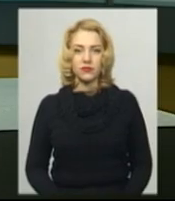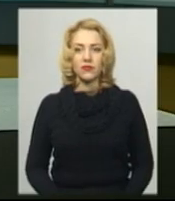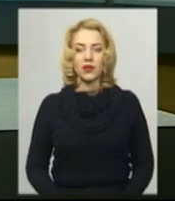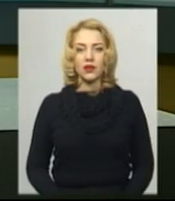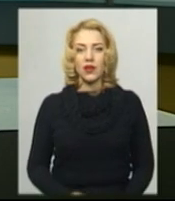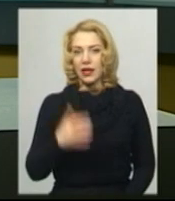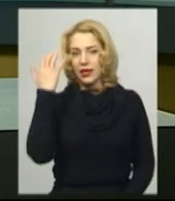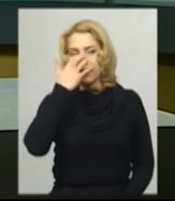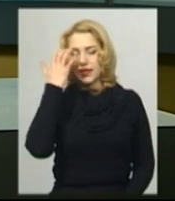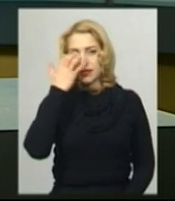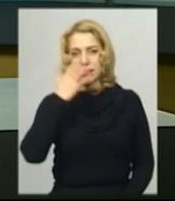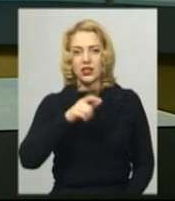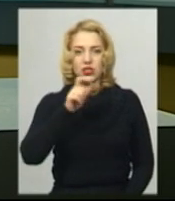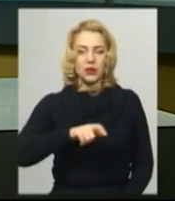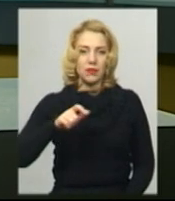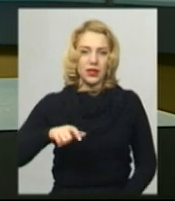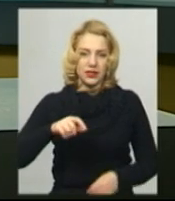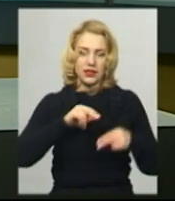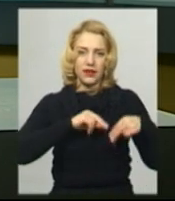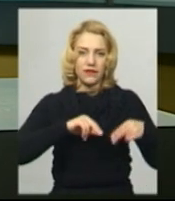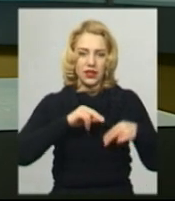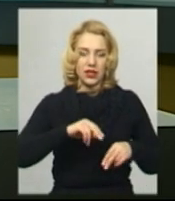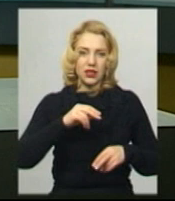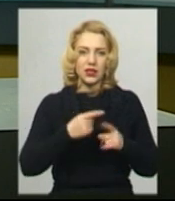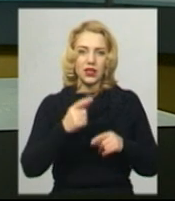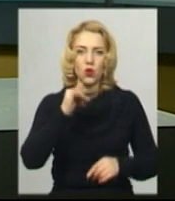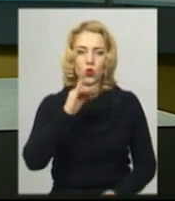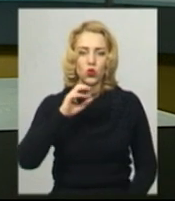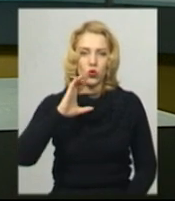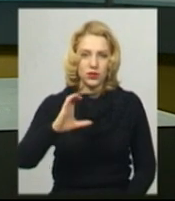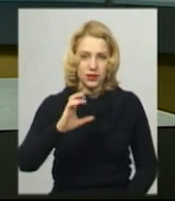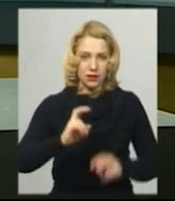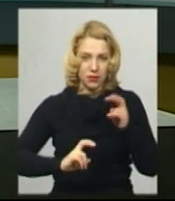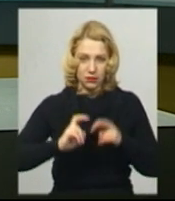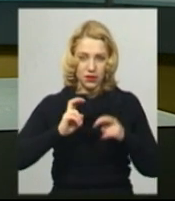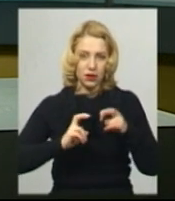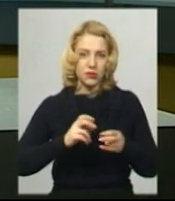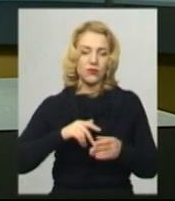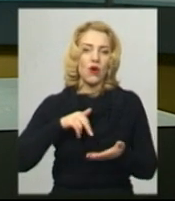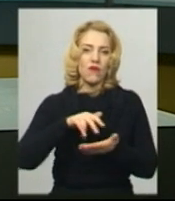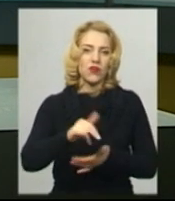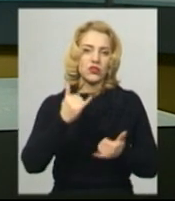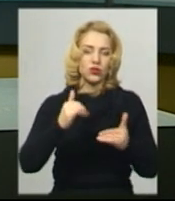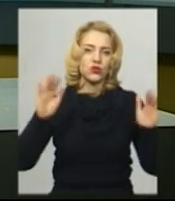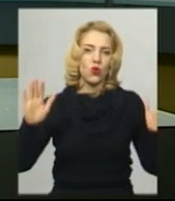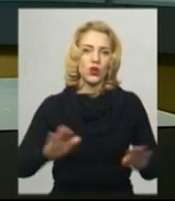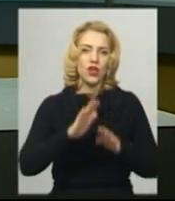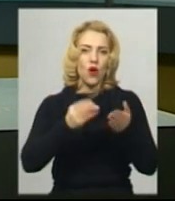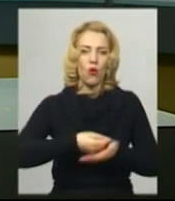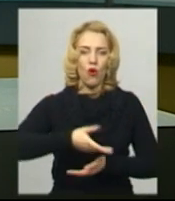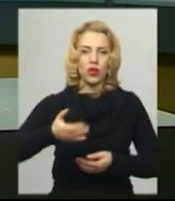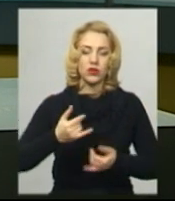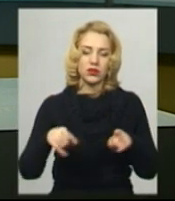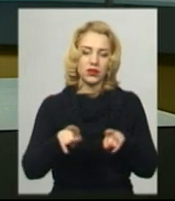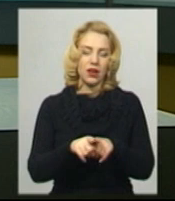Незрячі та слабозорі працівники виробничих цехів Хмельницького підприємства УТОС сьогодні вийшли колядувати. Так, вони збирають гроші на